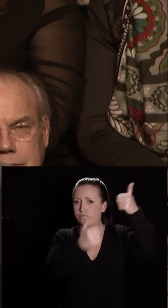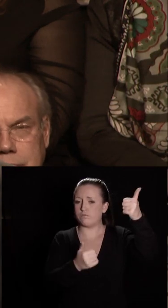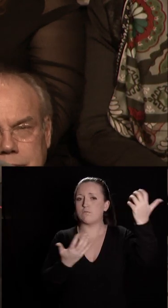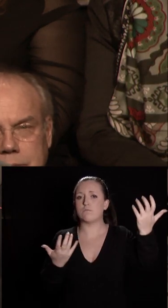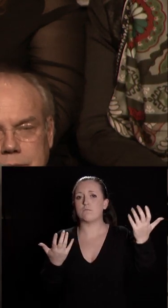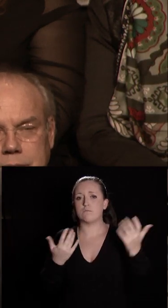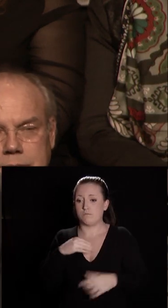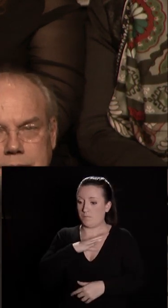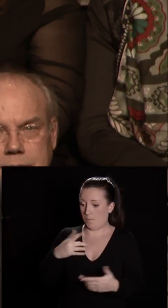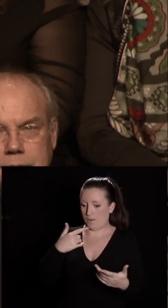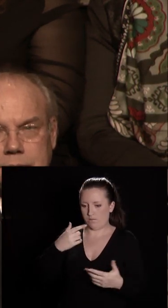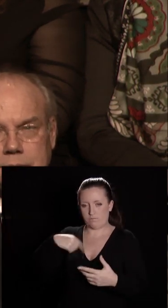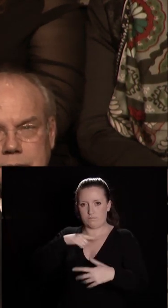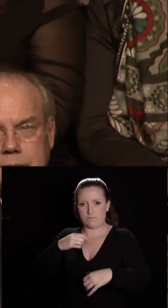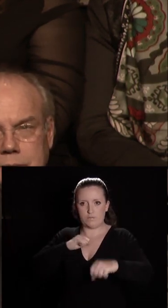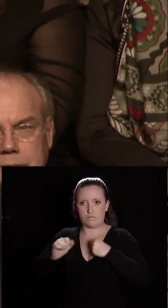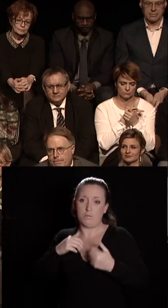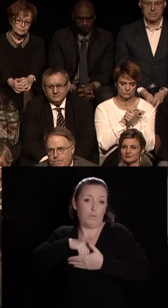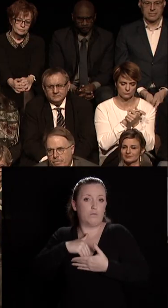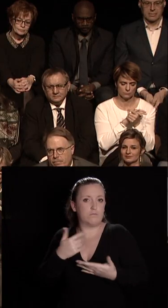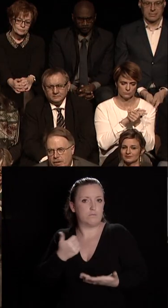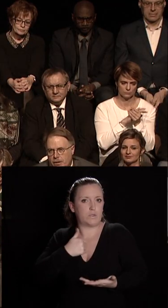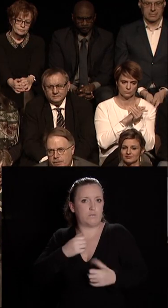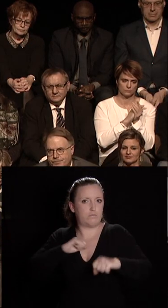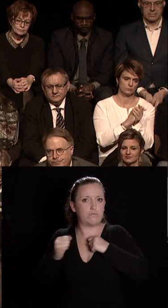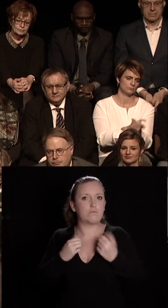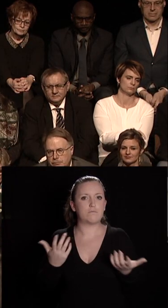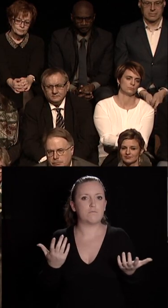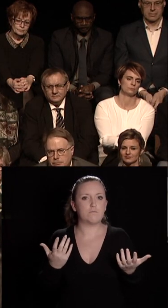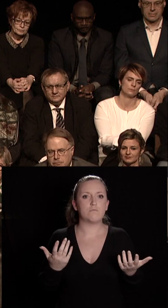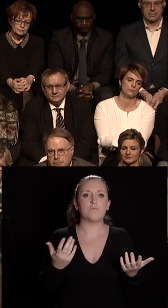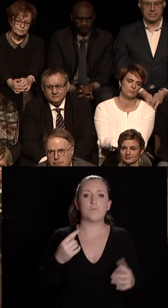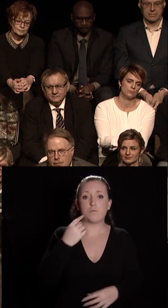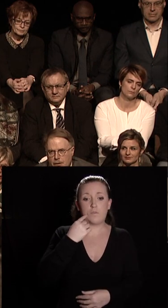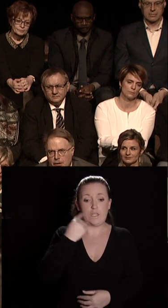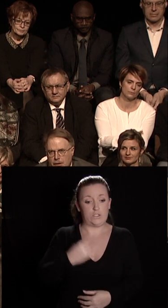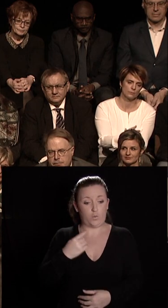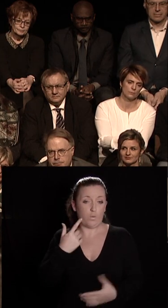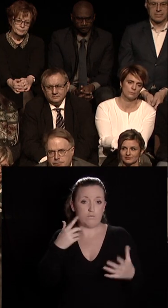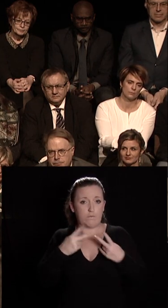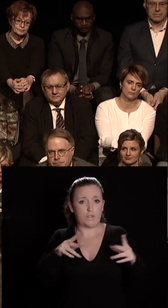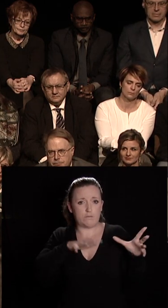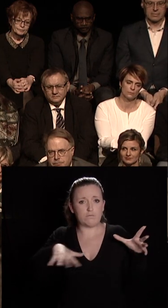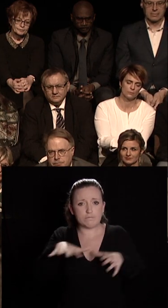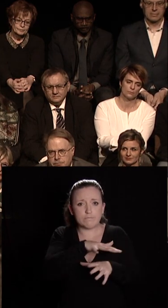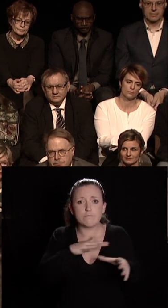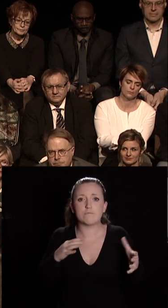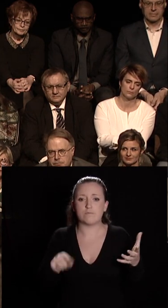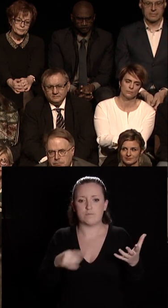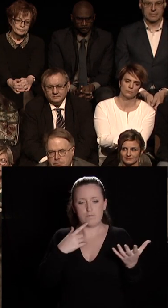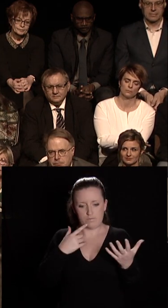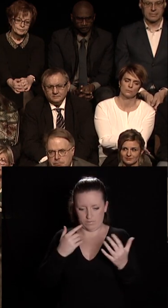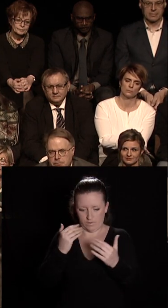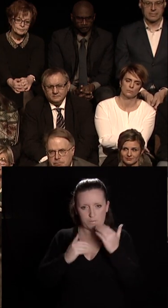nous anime, en tous les cas, qui m'anime. Mais à Dijon et dans notre métropole, notre feuille de route, ce n'est pas